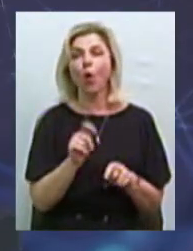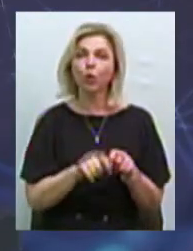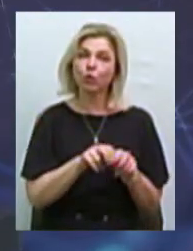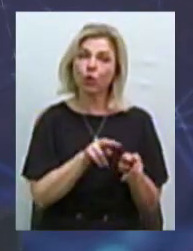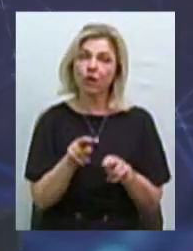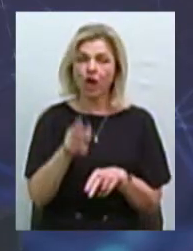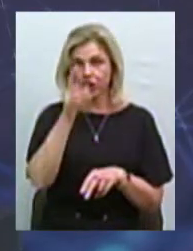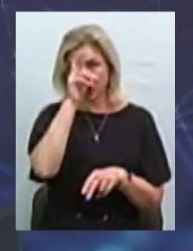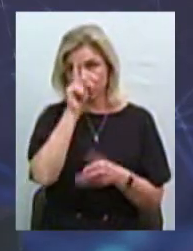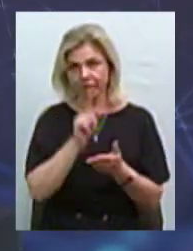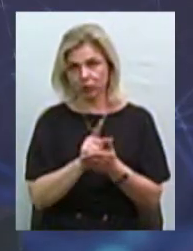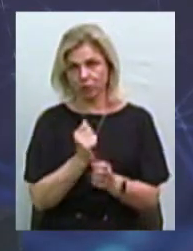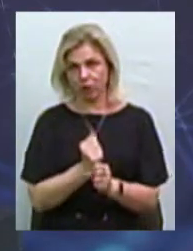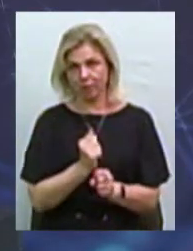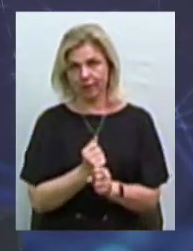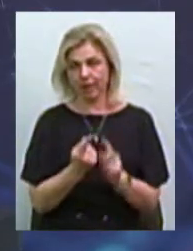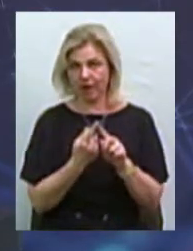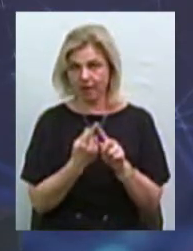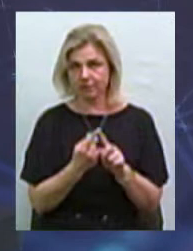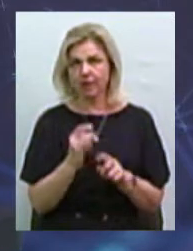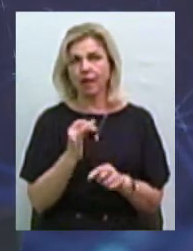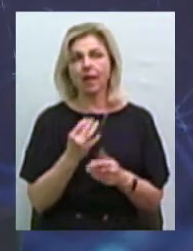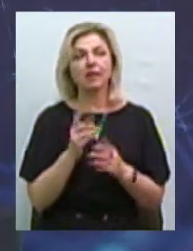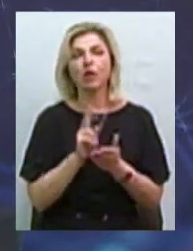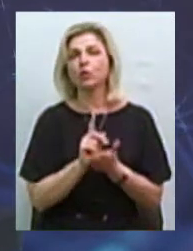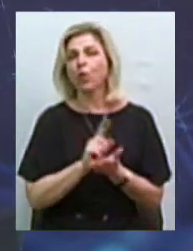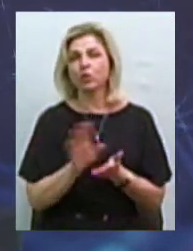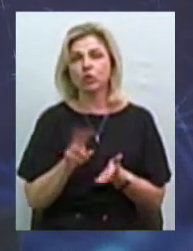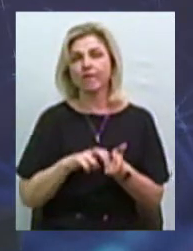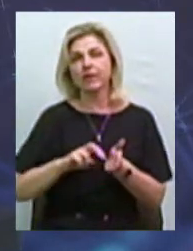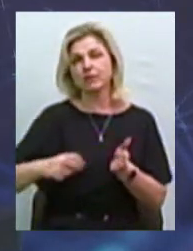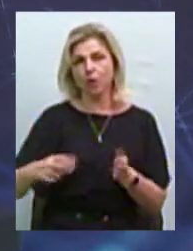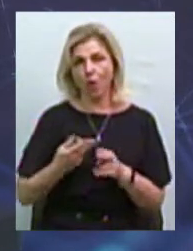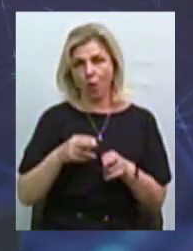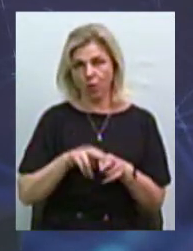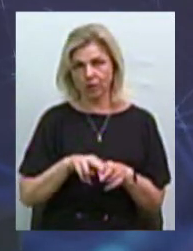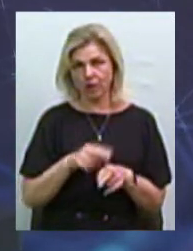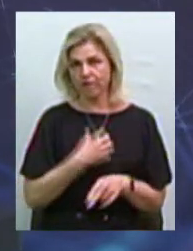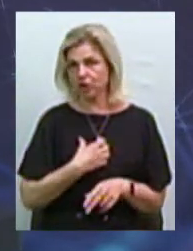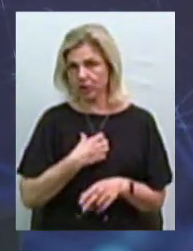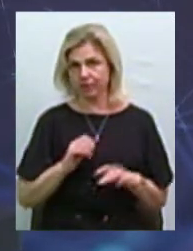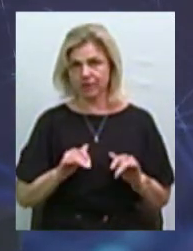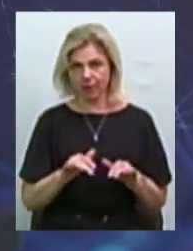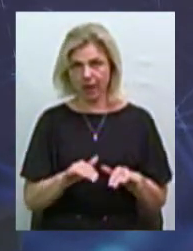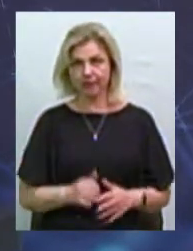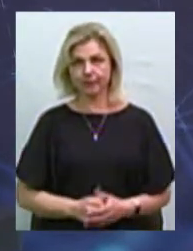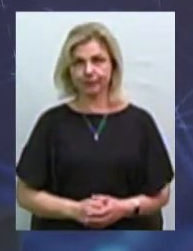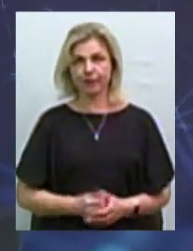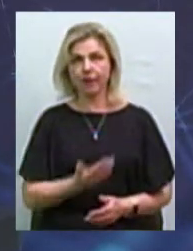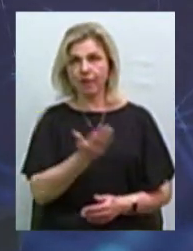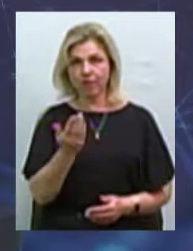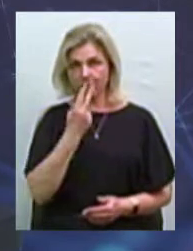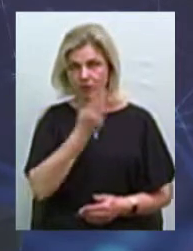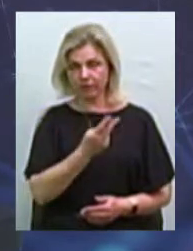Держава має це робити раз, і не має вона відсторонюватись від цієї важливої справи. Ви подивіться, в